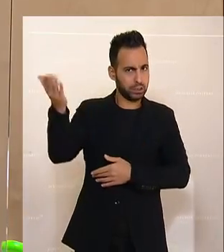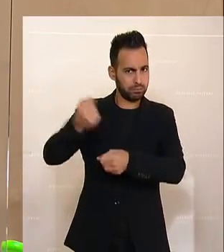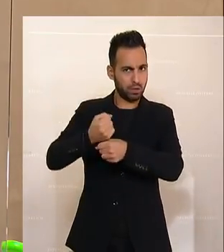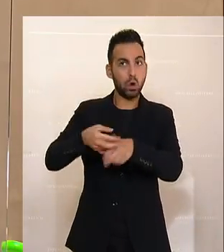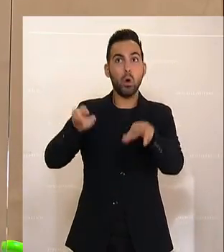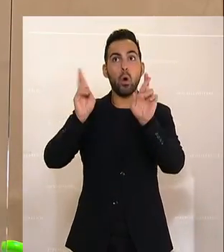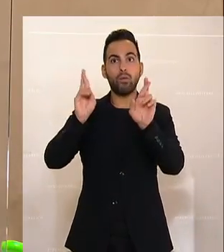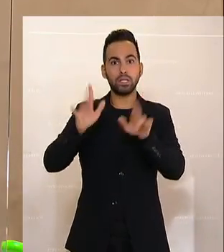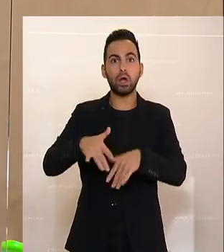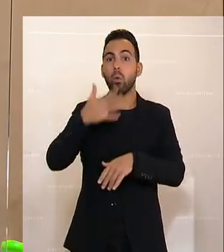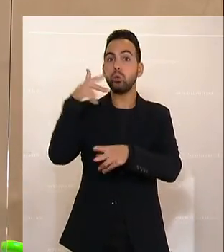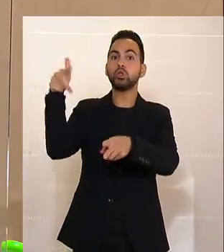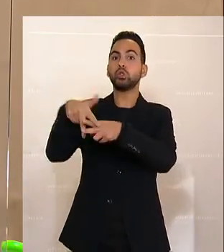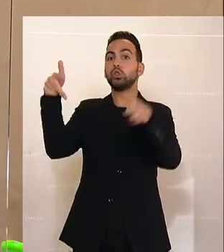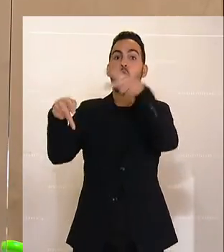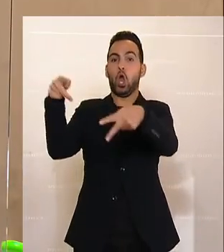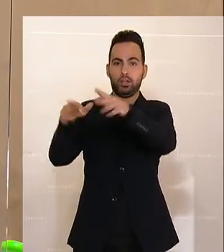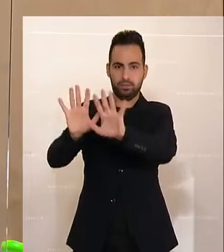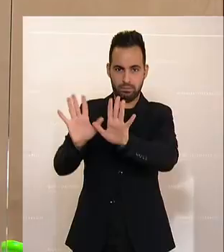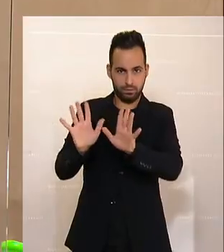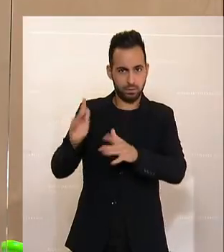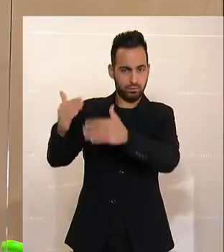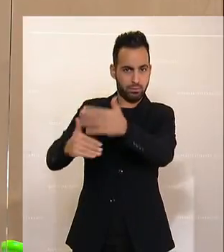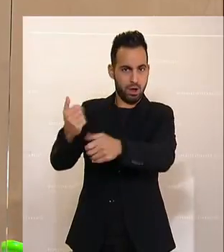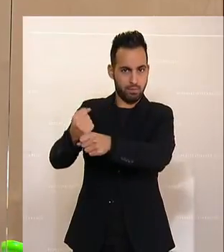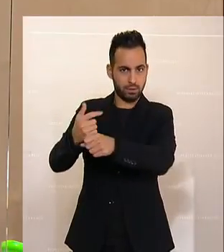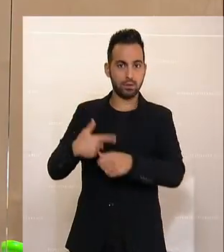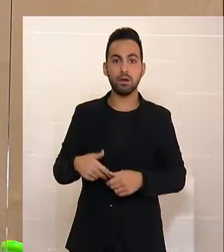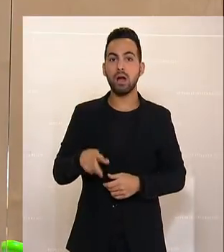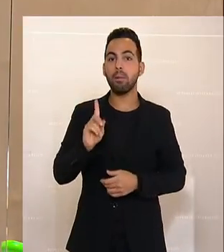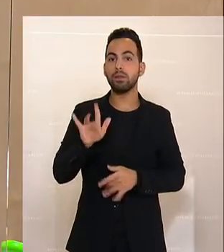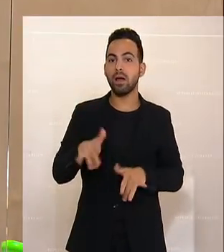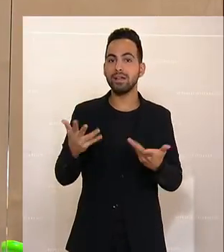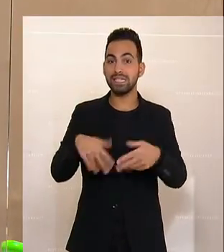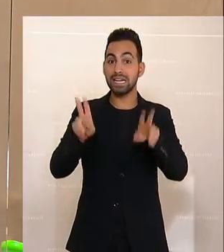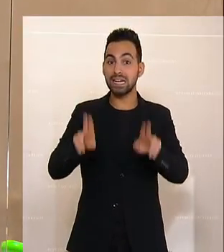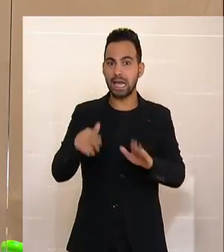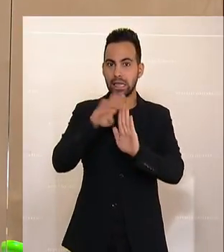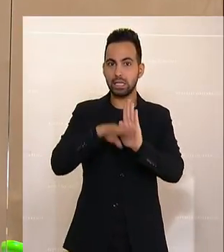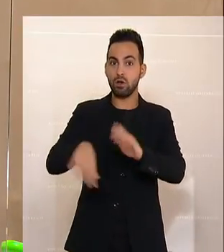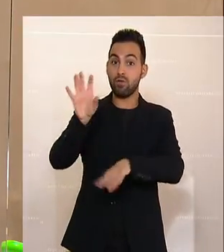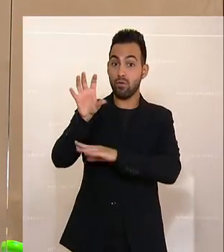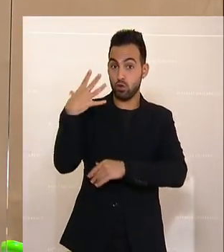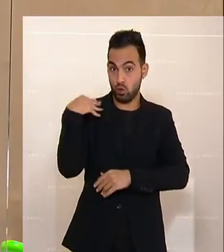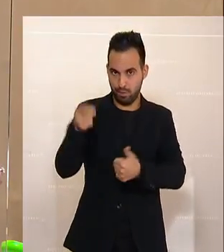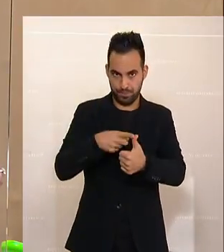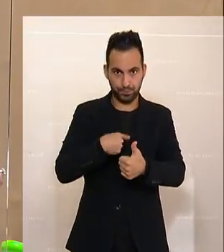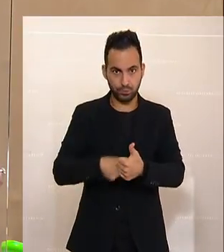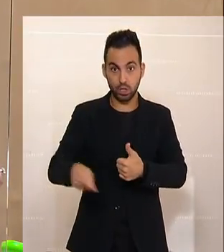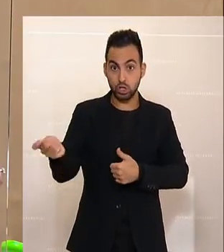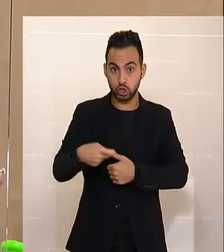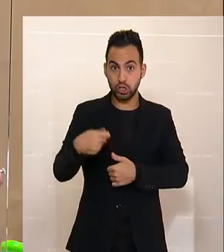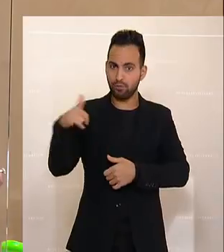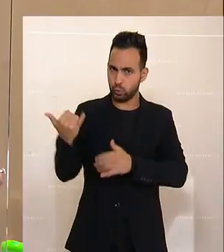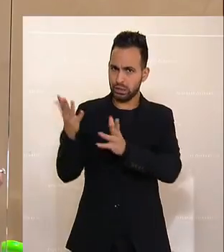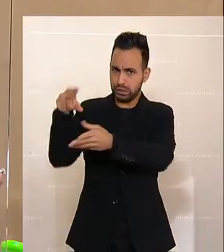hoffentlich ungestört. Das, was kam, die rechtlichen Vorwürfe, normal, Strafjustiz